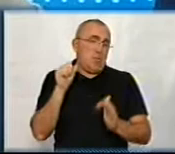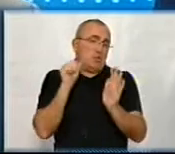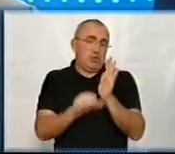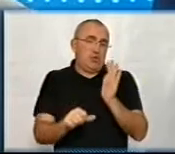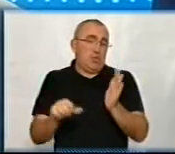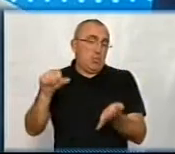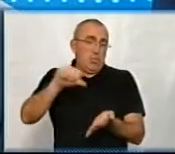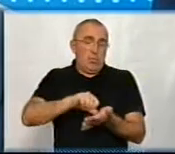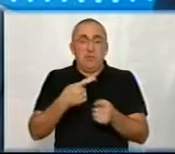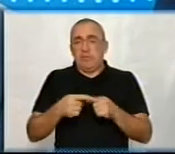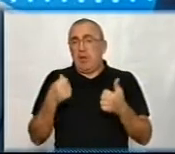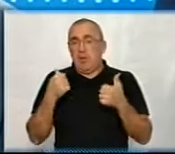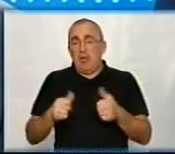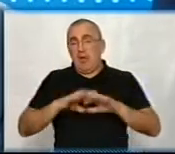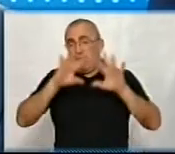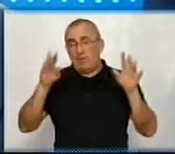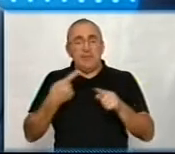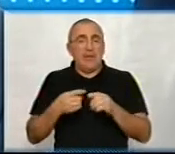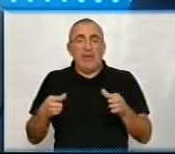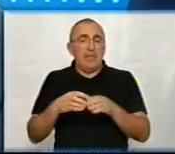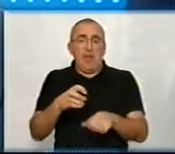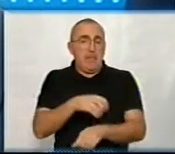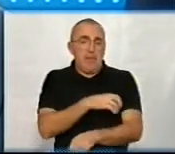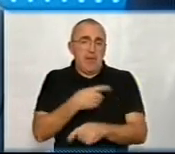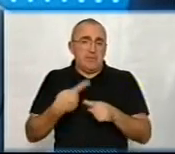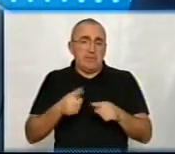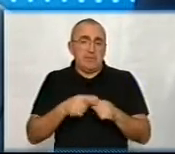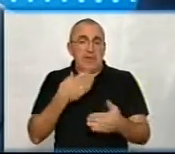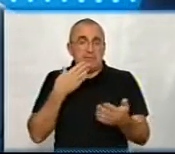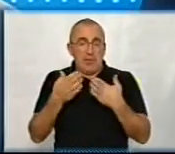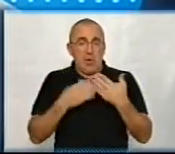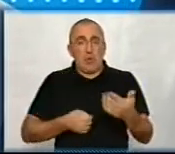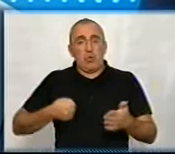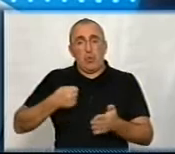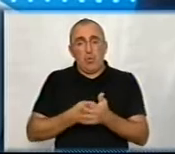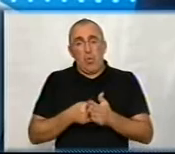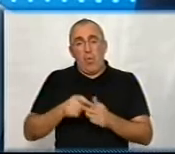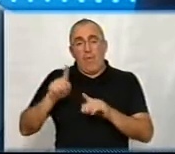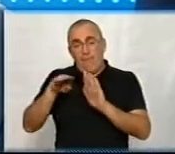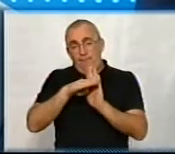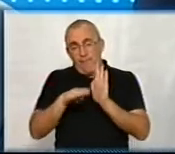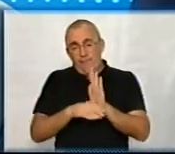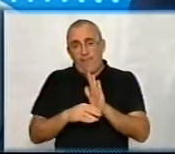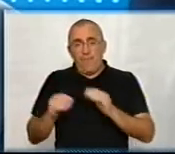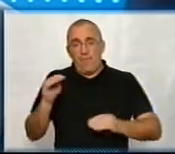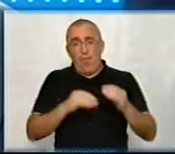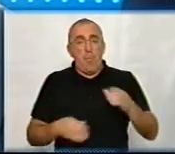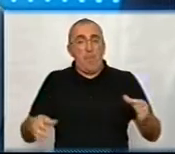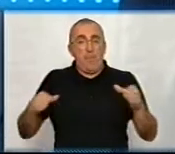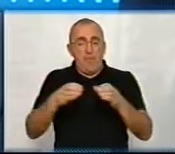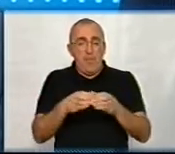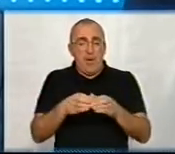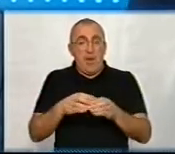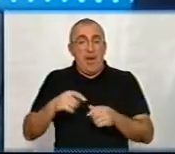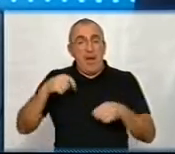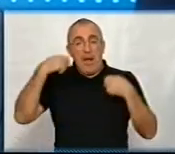приймають участь, це добре. Решта – це не партії. І, в принципі, таке ставлення і вимоги до формування партій, ну, наприклад,